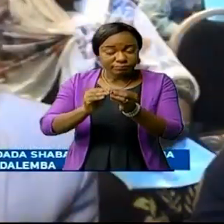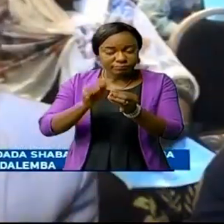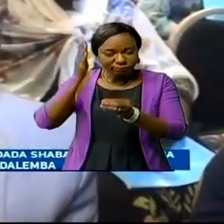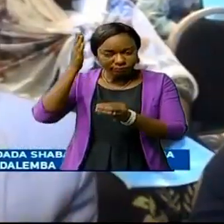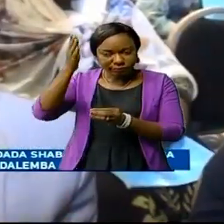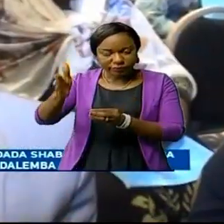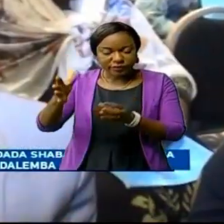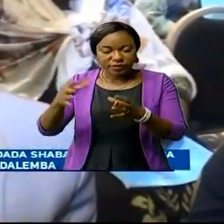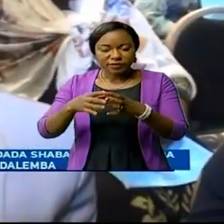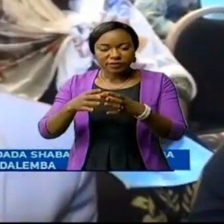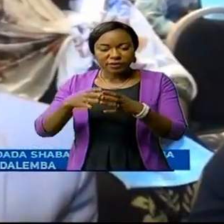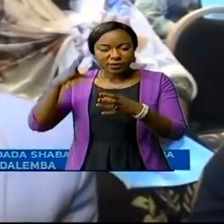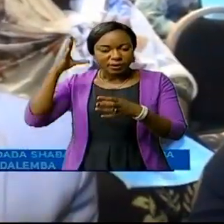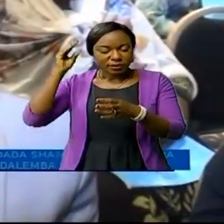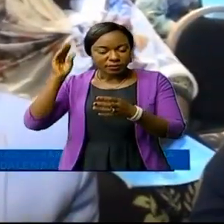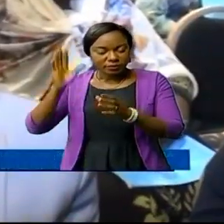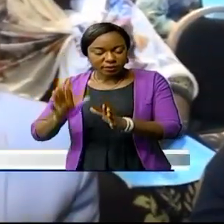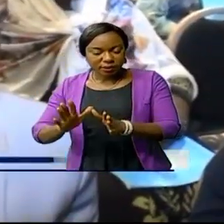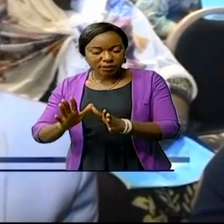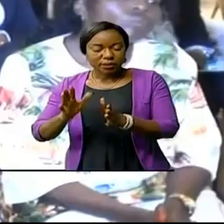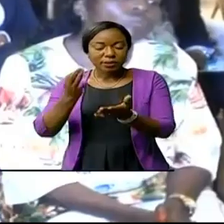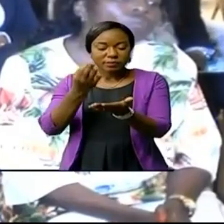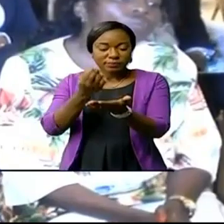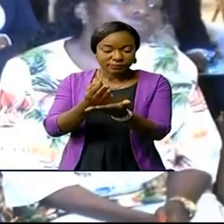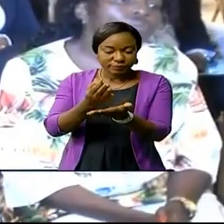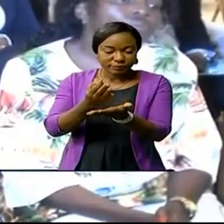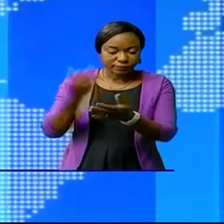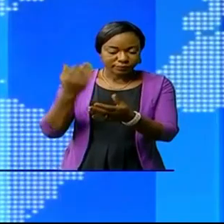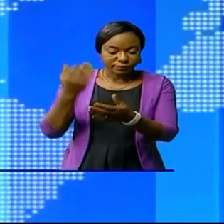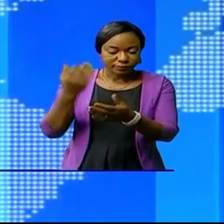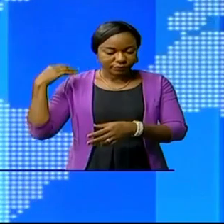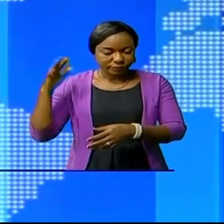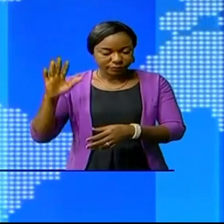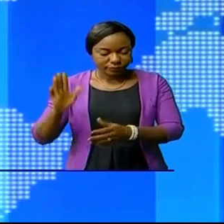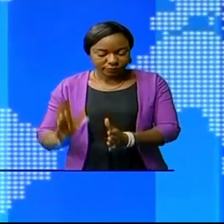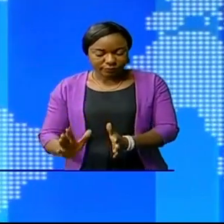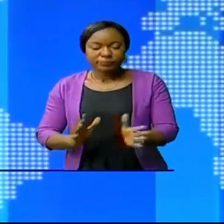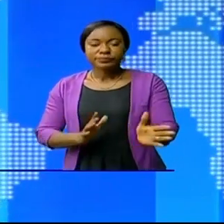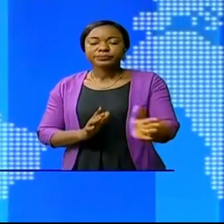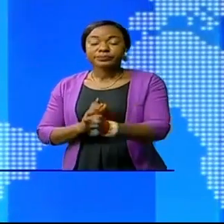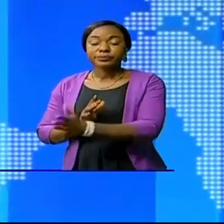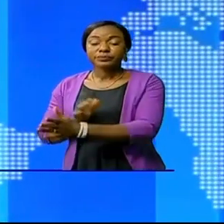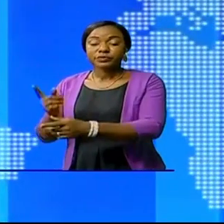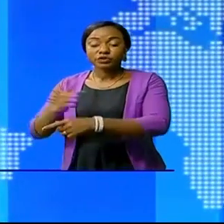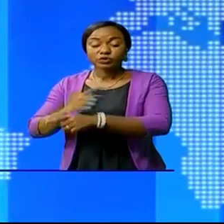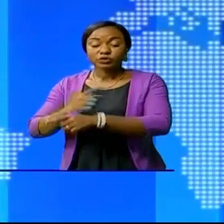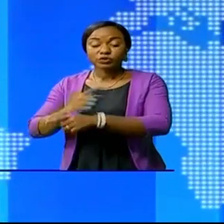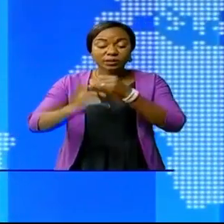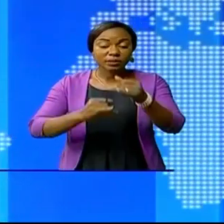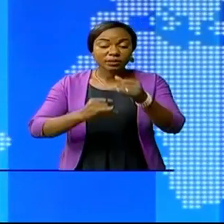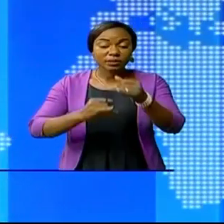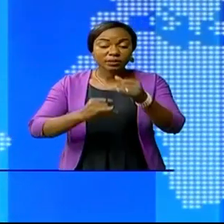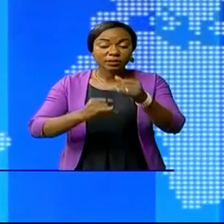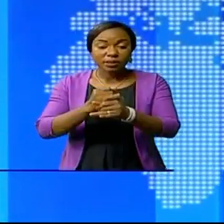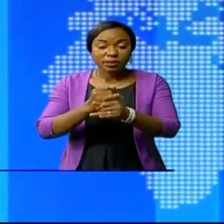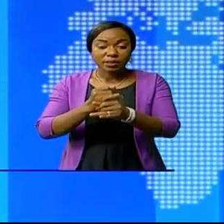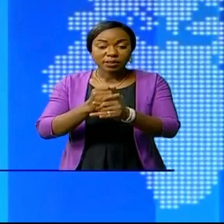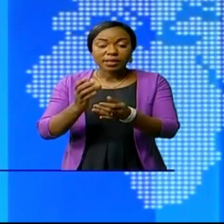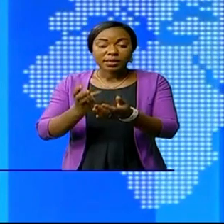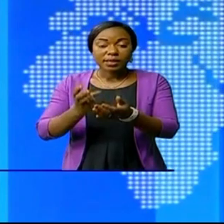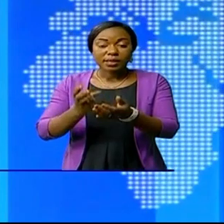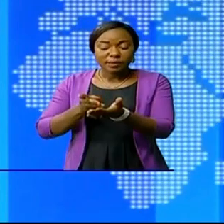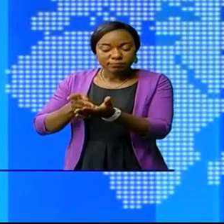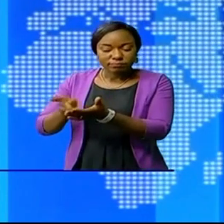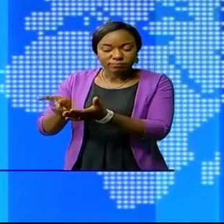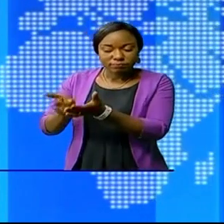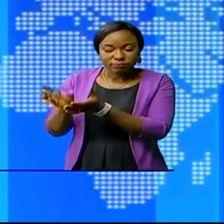avec les espèces de régies financières de l'État. La journée internationale de l'Epargne a été célébrée ici